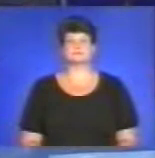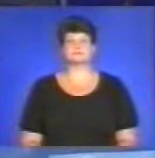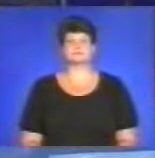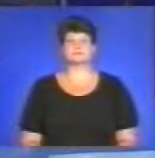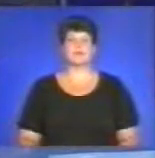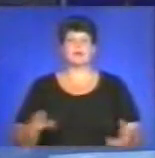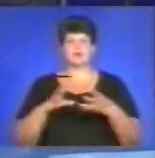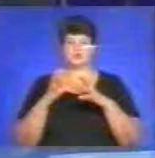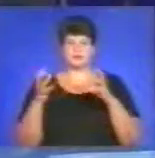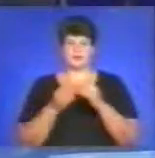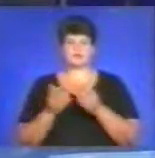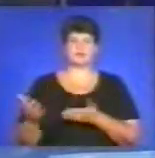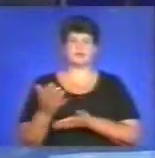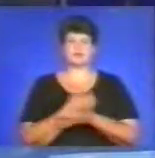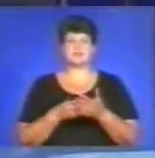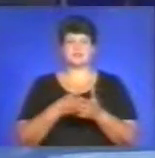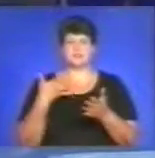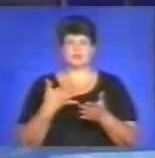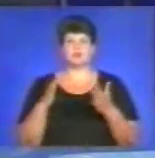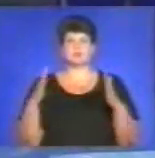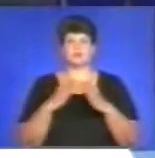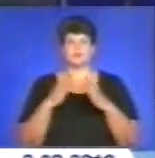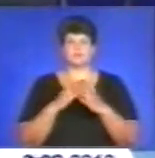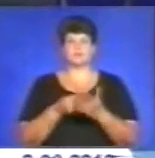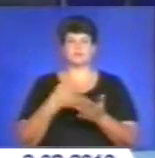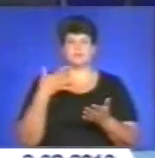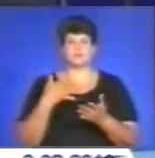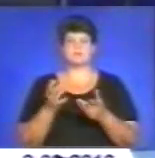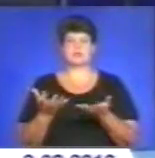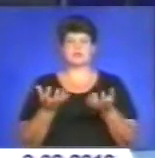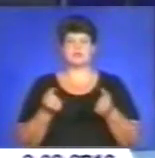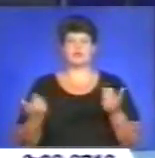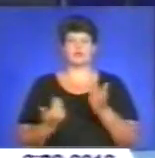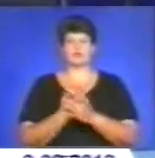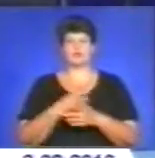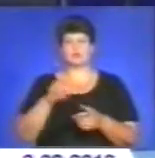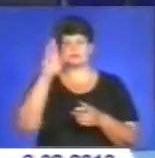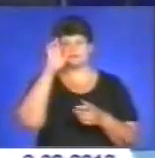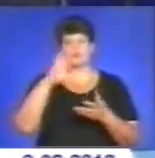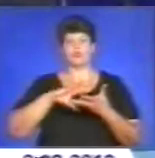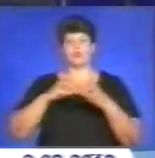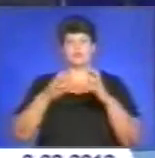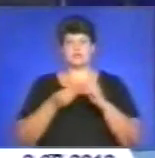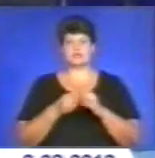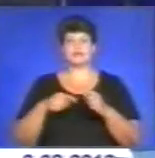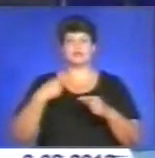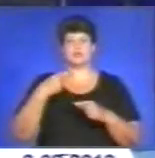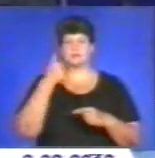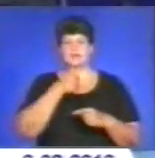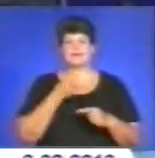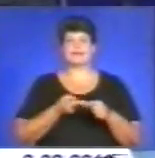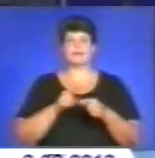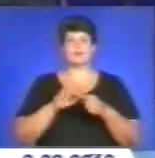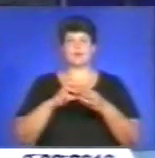Результати жнив, ціни на житлово-комунальні тарифи та прийняття нового збалансованого держбюджету на наступний рік – такі